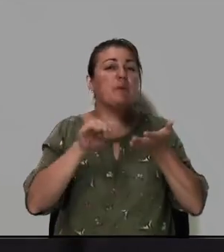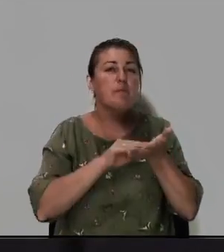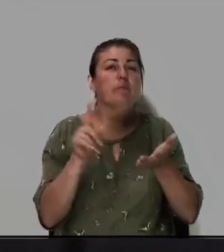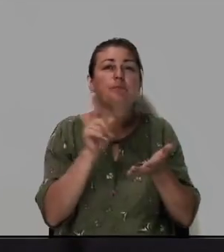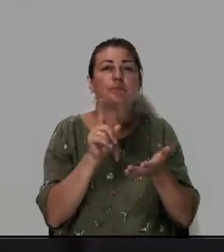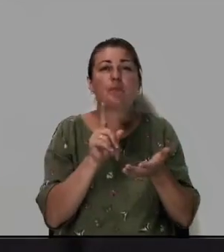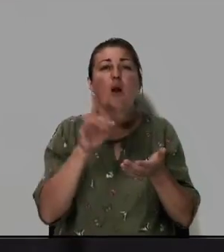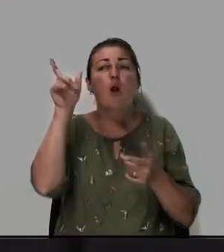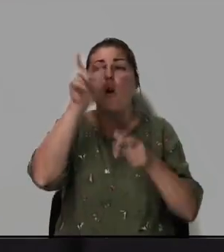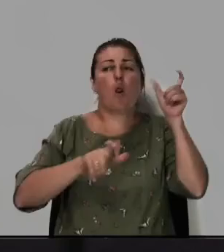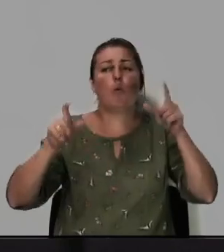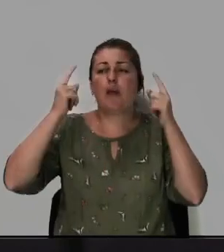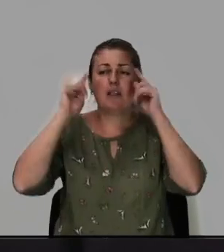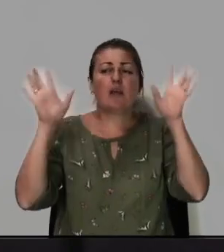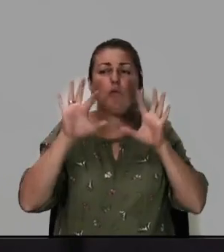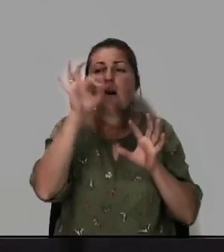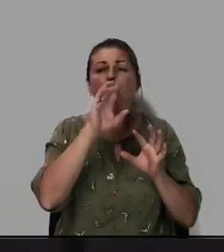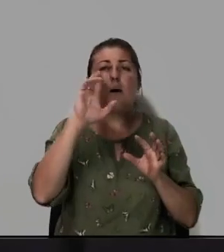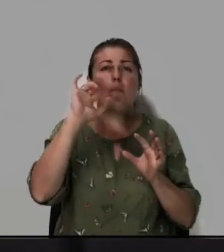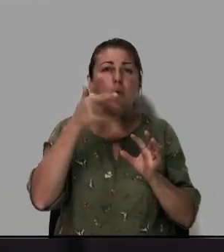люди не думали о боге